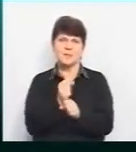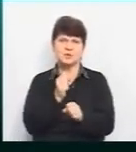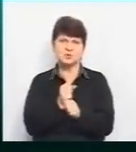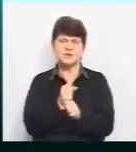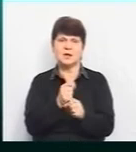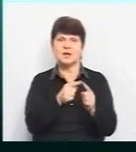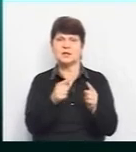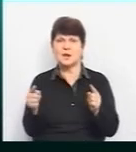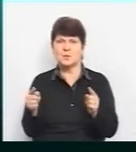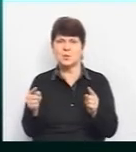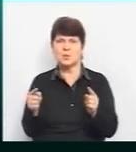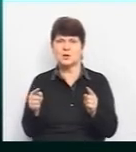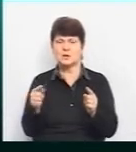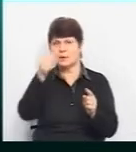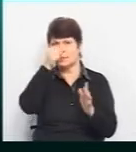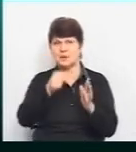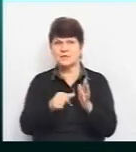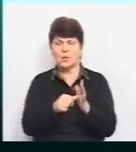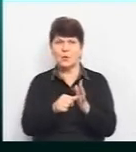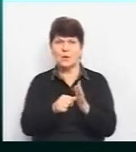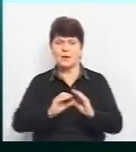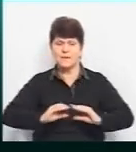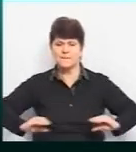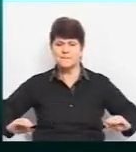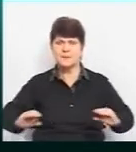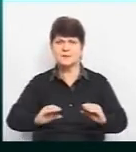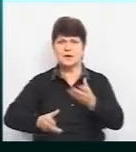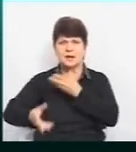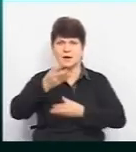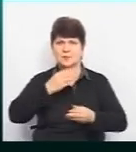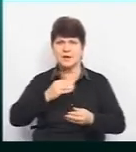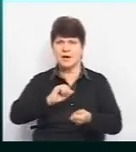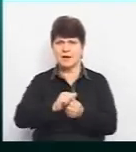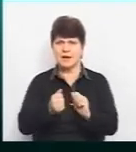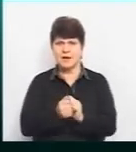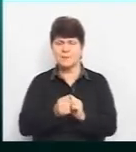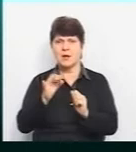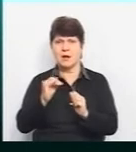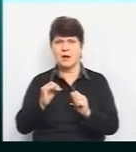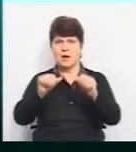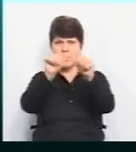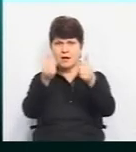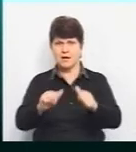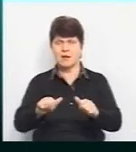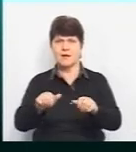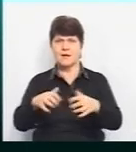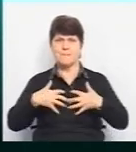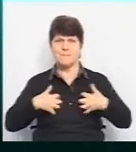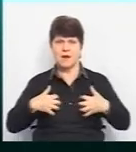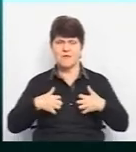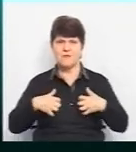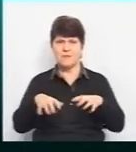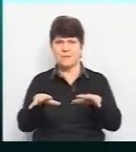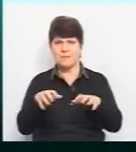протягом півроку. Підставка там, імітація під камінь, а верхня частина мавпа з